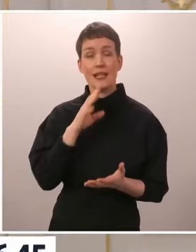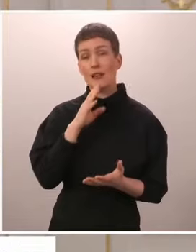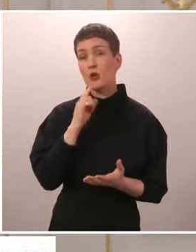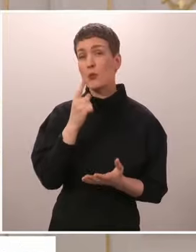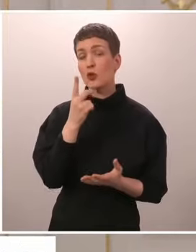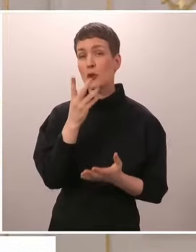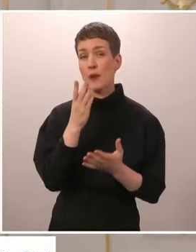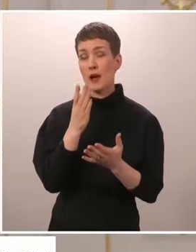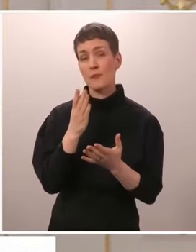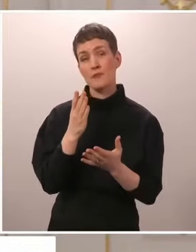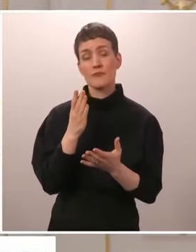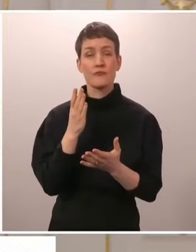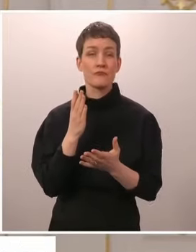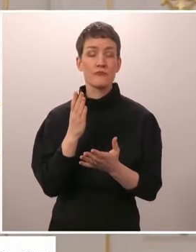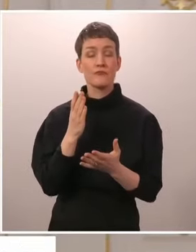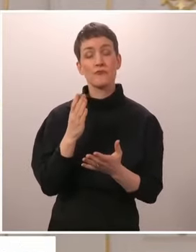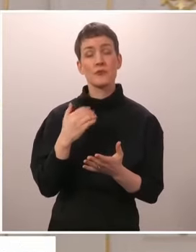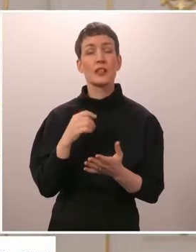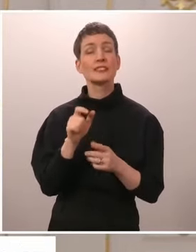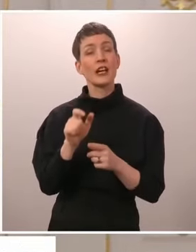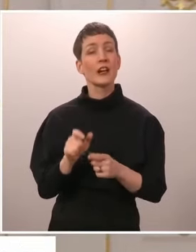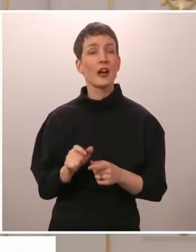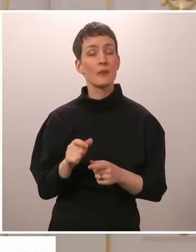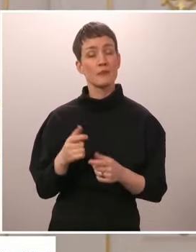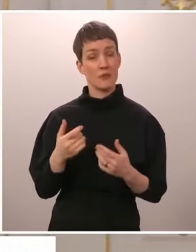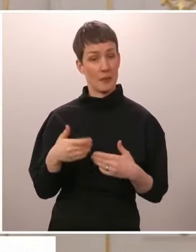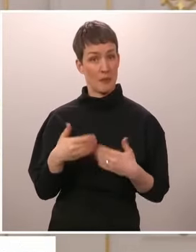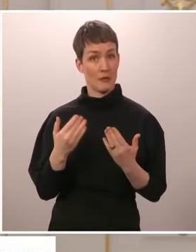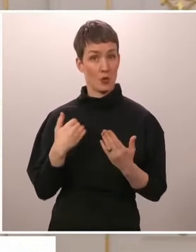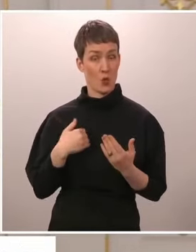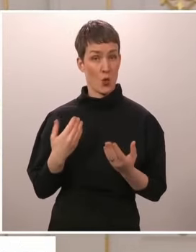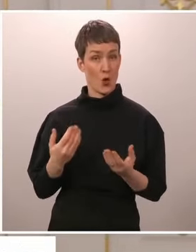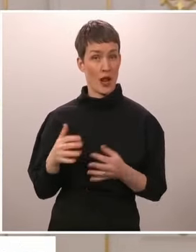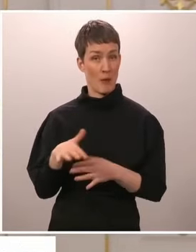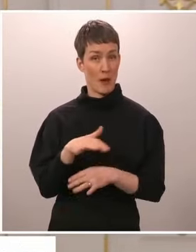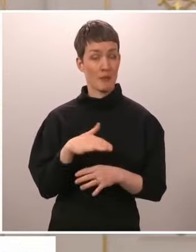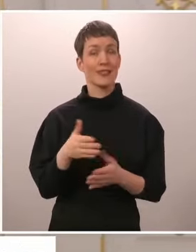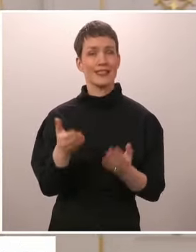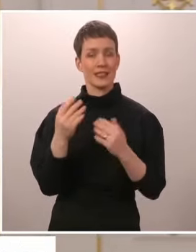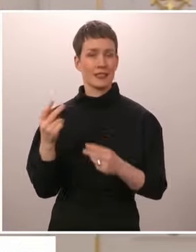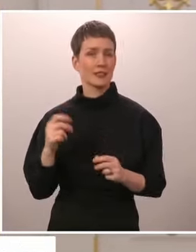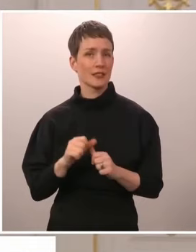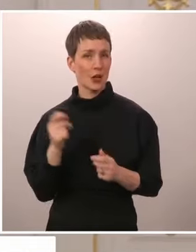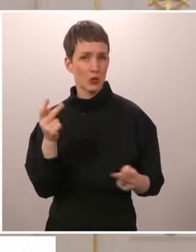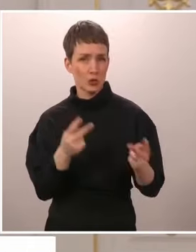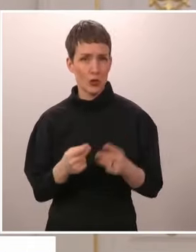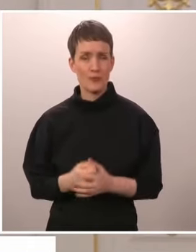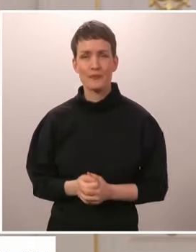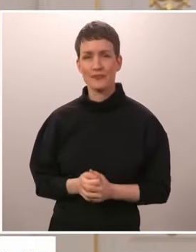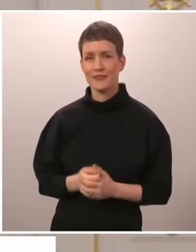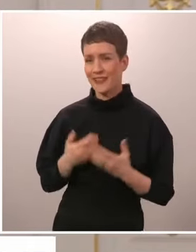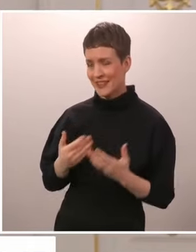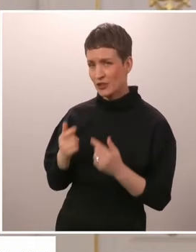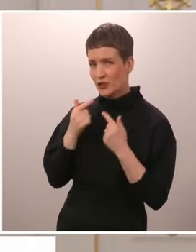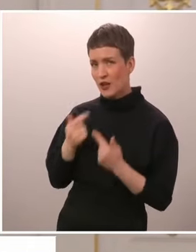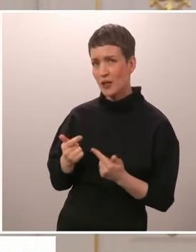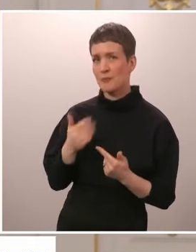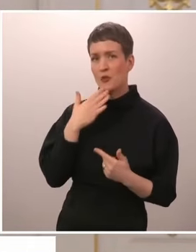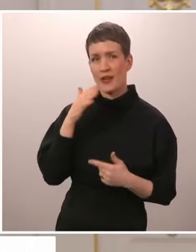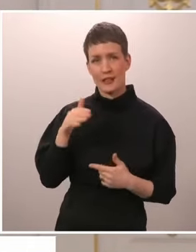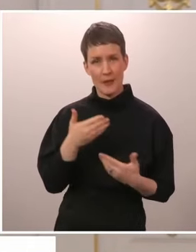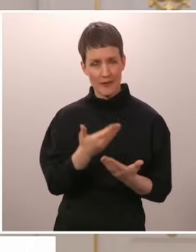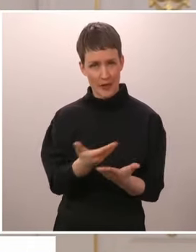sanan päivän tunnelmista, ja sen jälkeen on kysymysten aika. Olkaa hyvä. Kiitos, Takkia. Hyvää